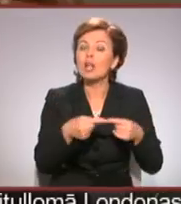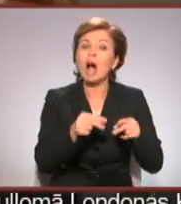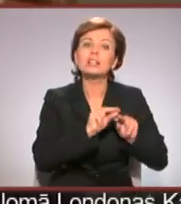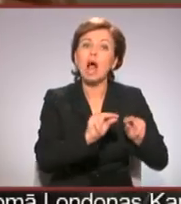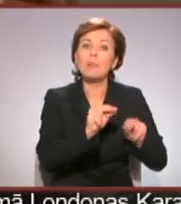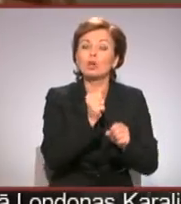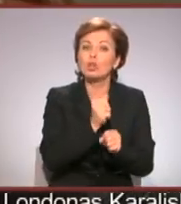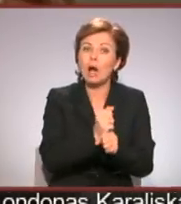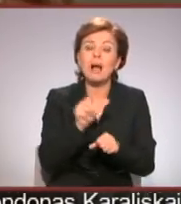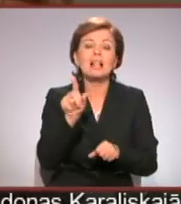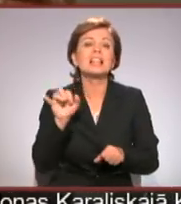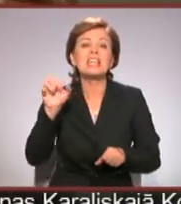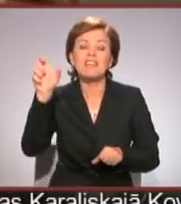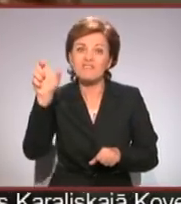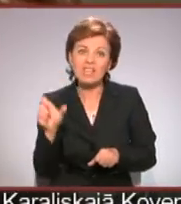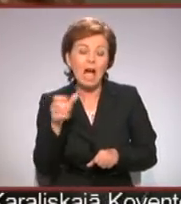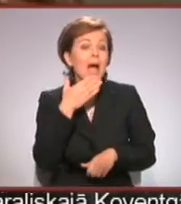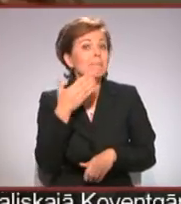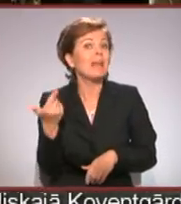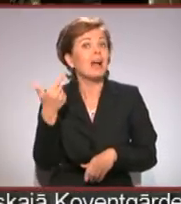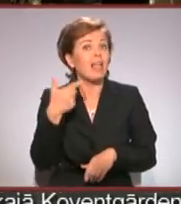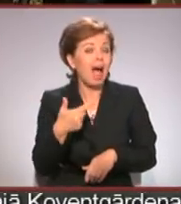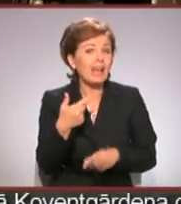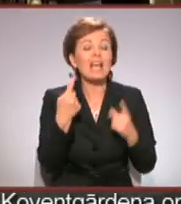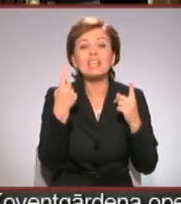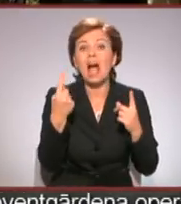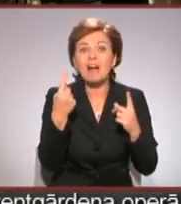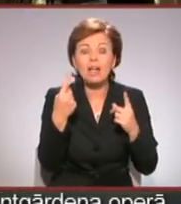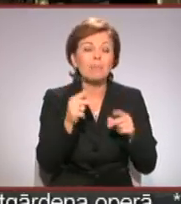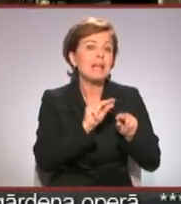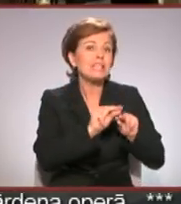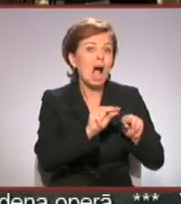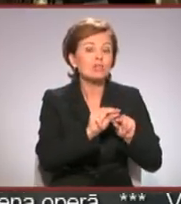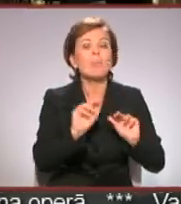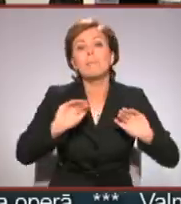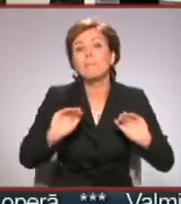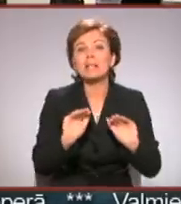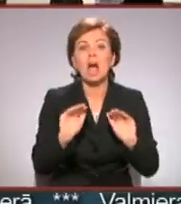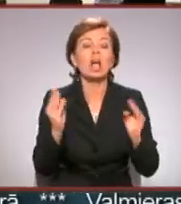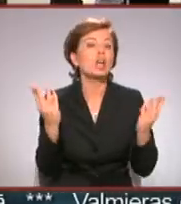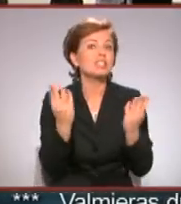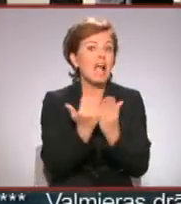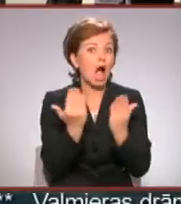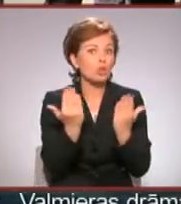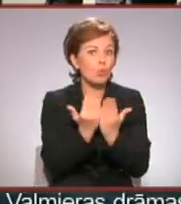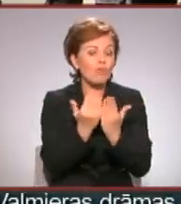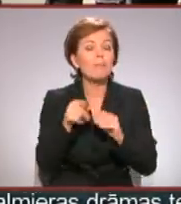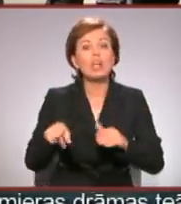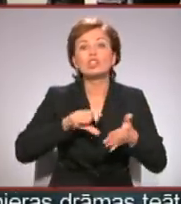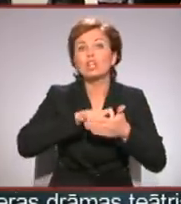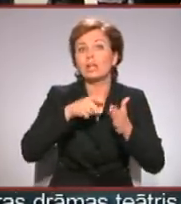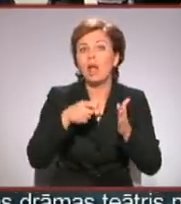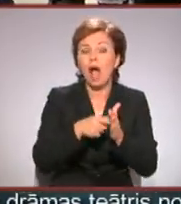Žūrijas loceka Līvija Dūmiņa atzīst, ka pēdējā laikā ievērības cienīgi ir arī iestudējumi uz mazajām skatuvēm. Tā telpa ir, protams,